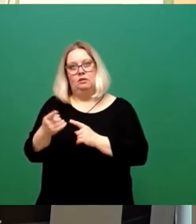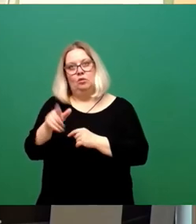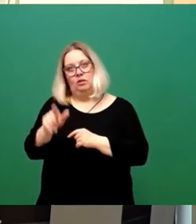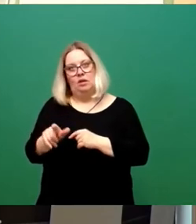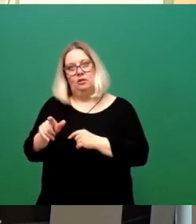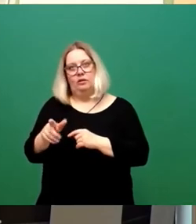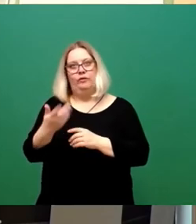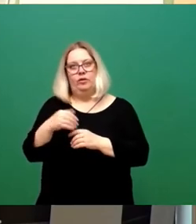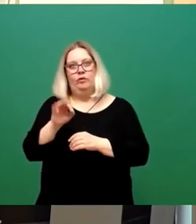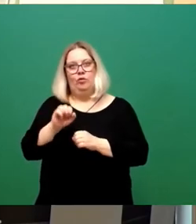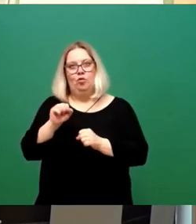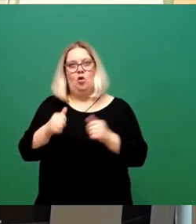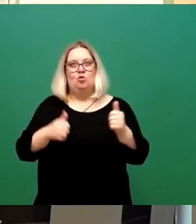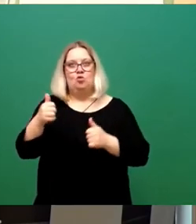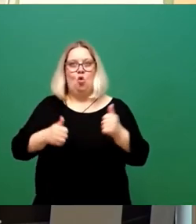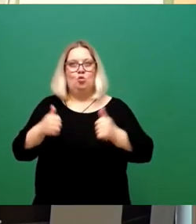potenzielle